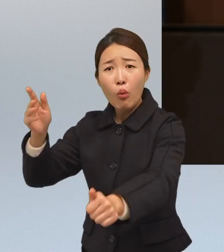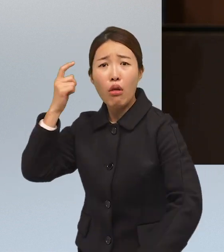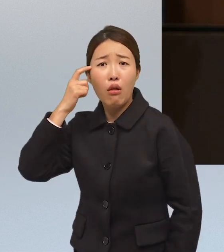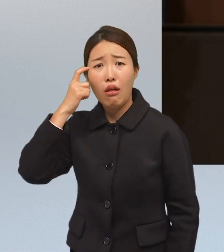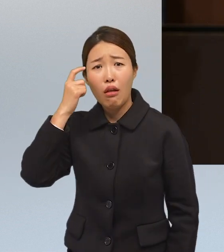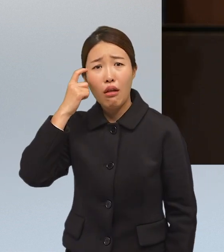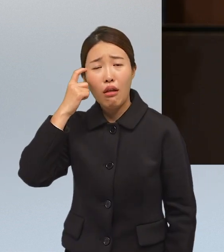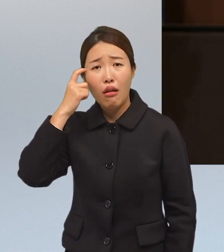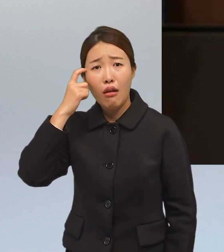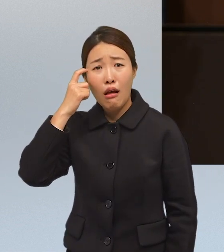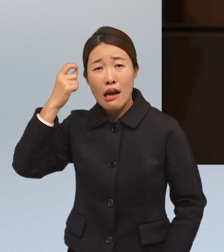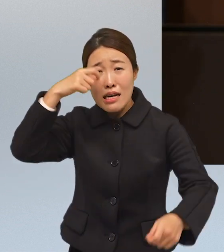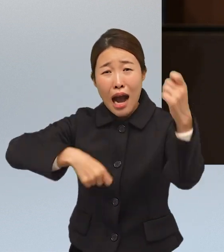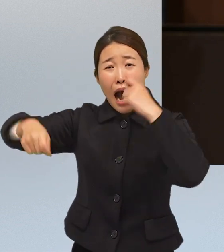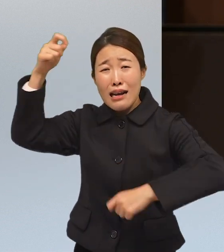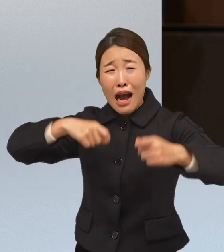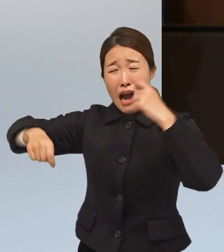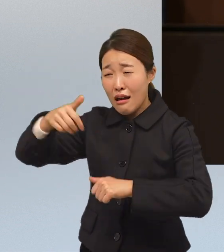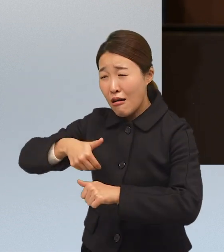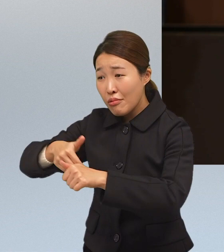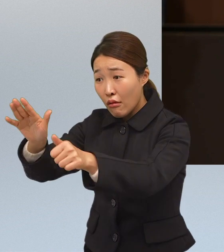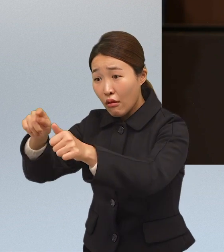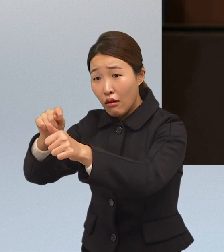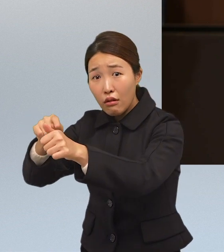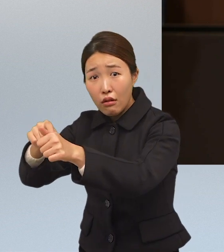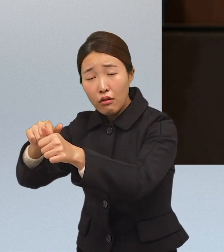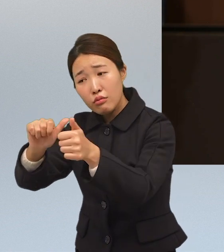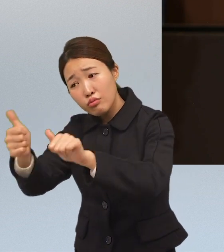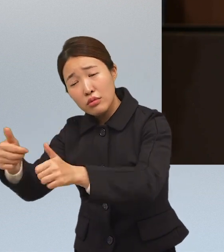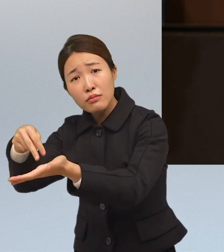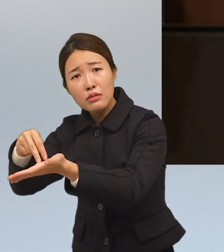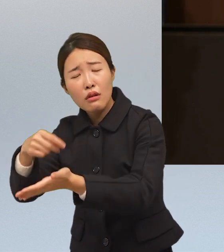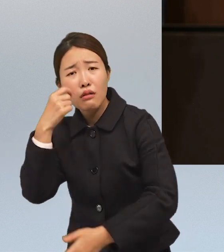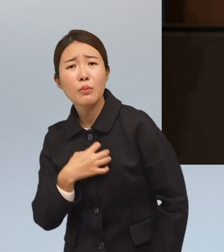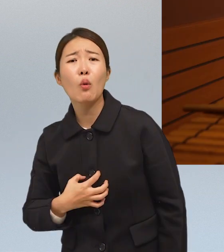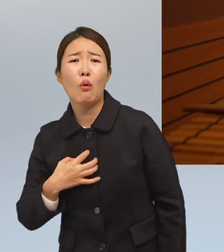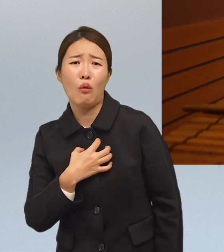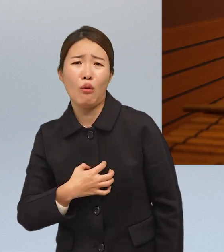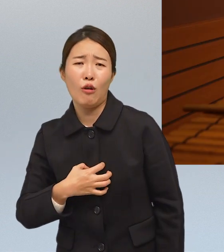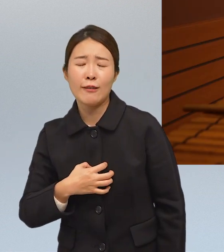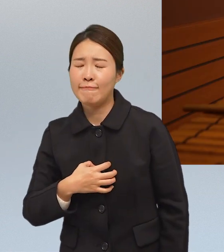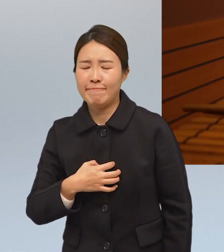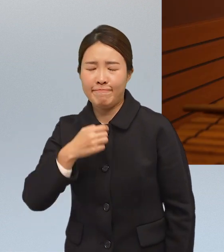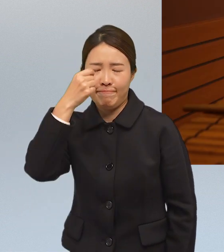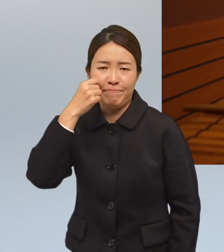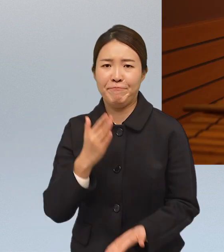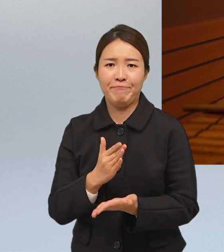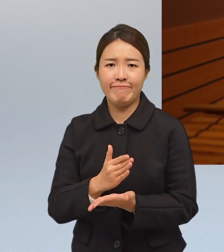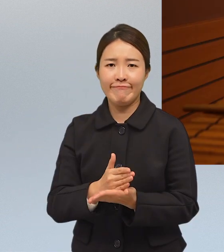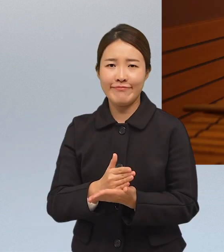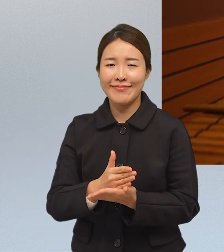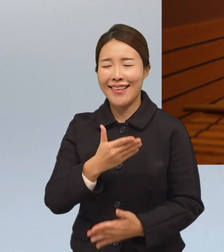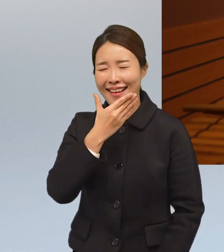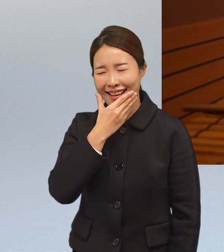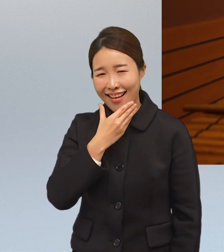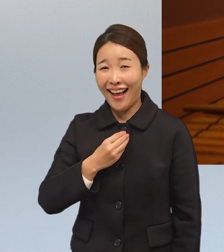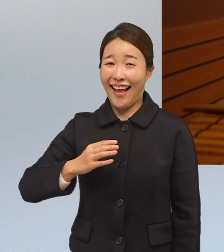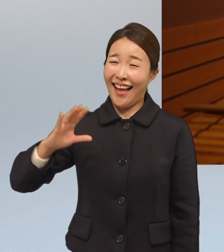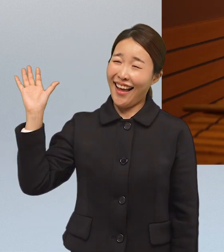보내요? 울어 보내면 그 사람이 슬프게 가잖아요 울어 말고